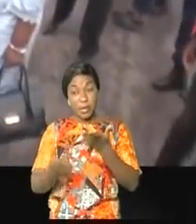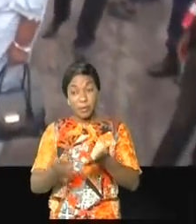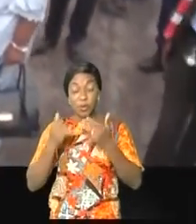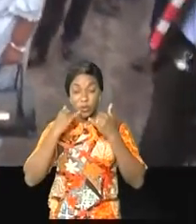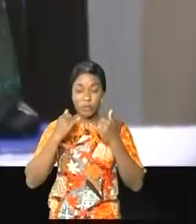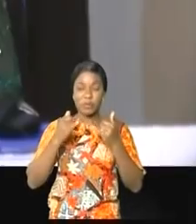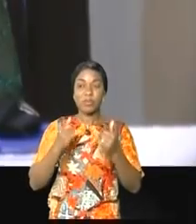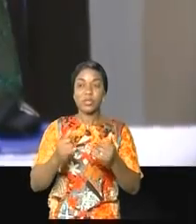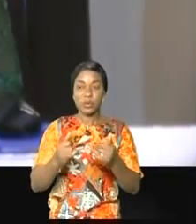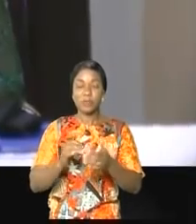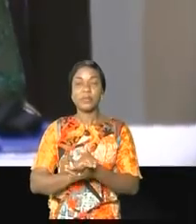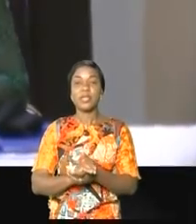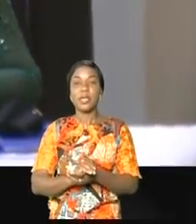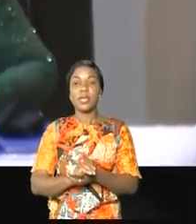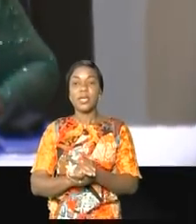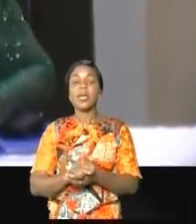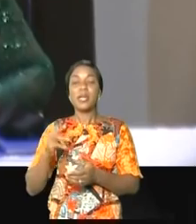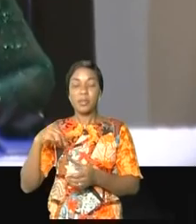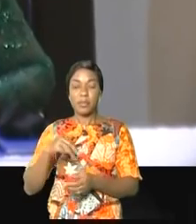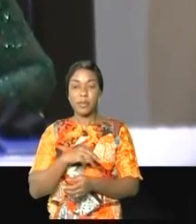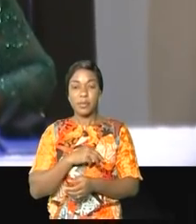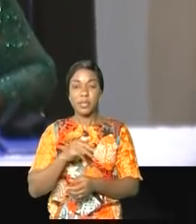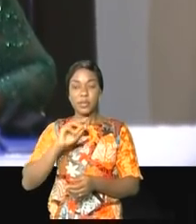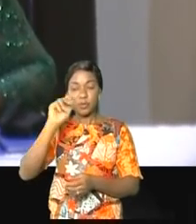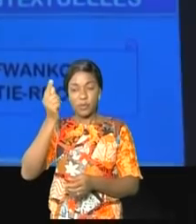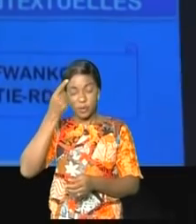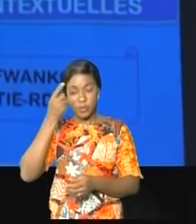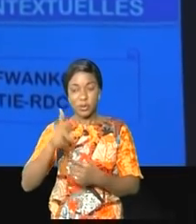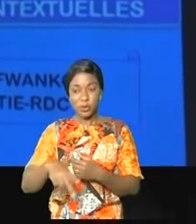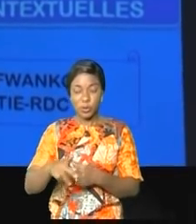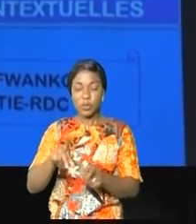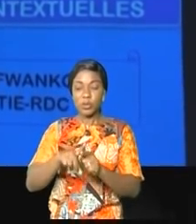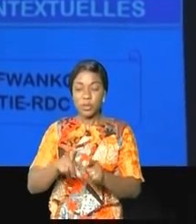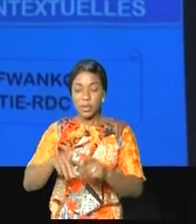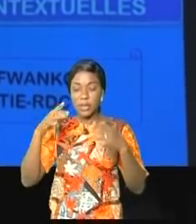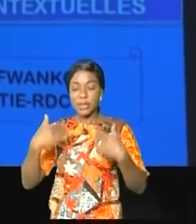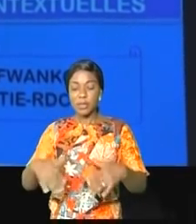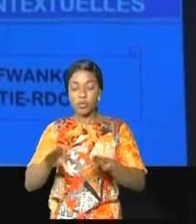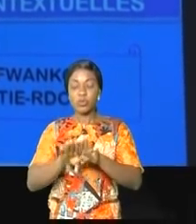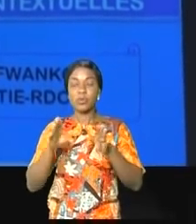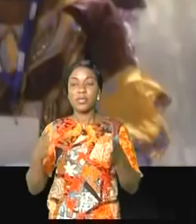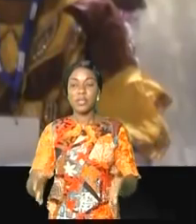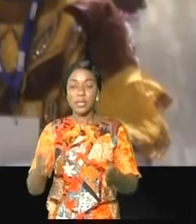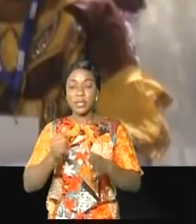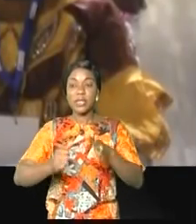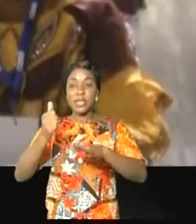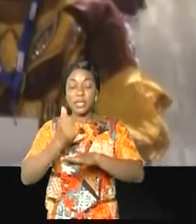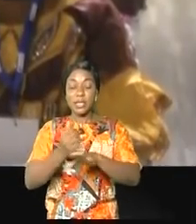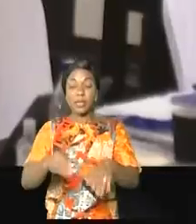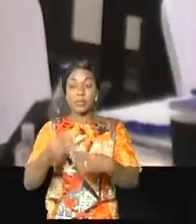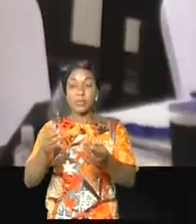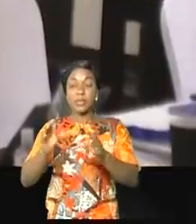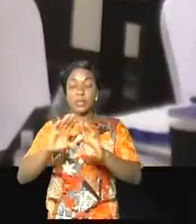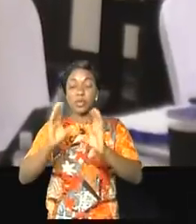informations à notre possession, ce membre du gouvernement national a présidé la cérémonie d'ouverture de l'atelier de mise en commun